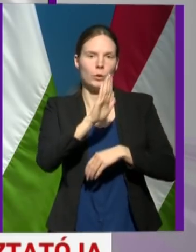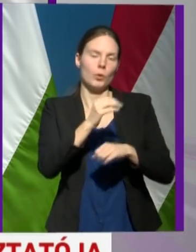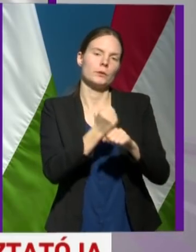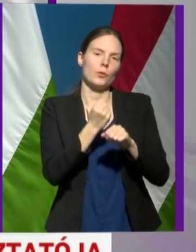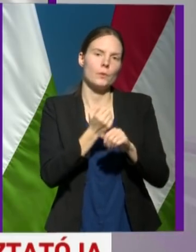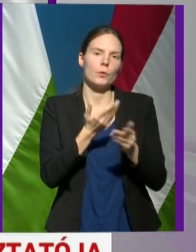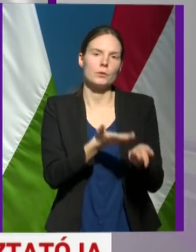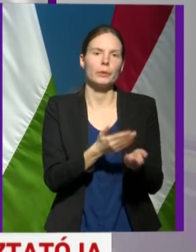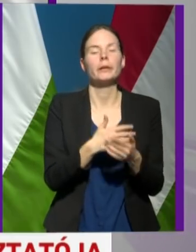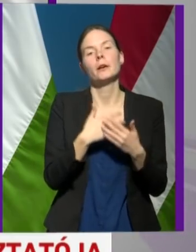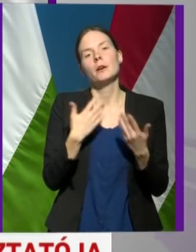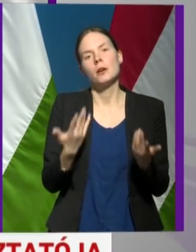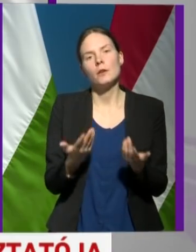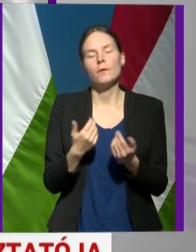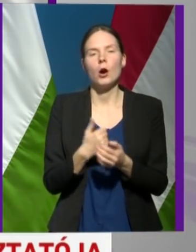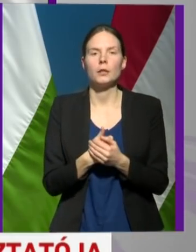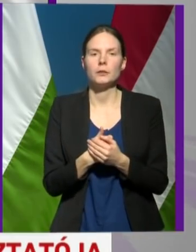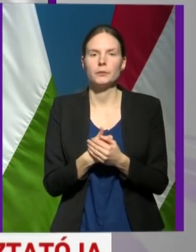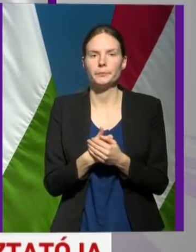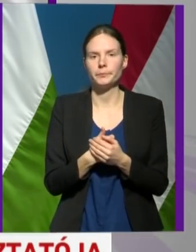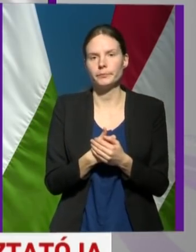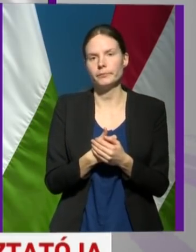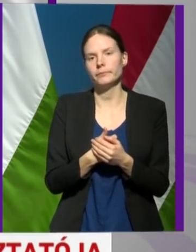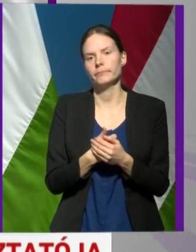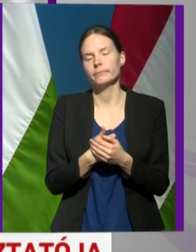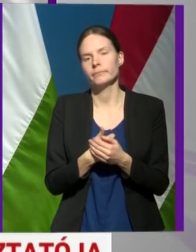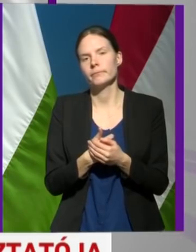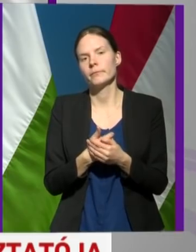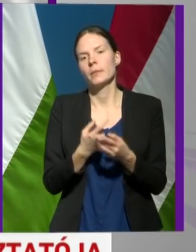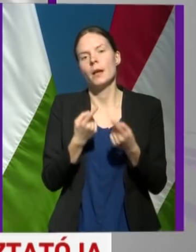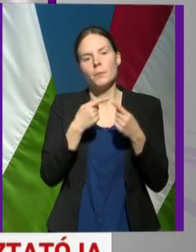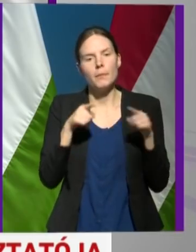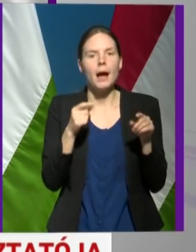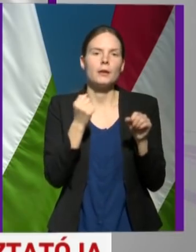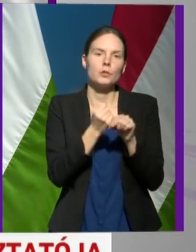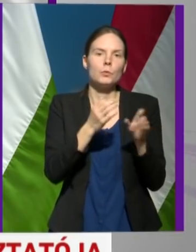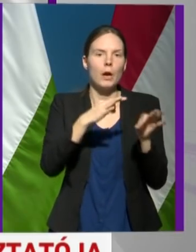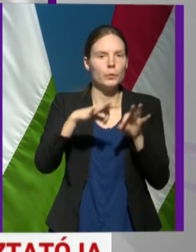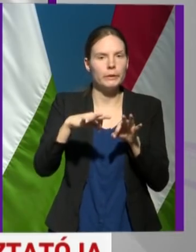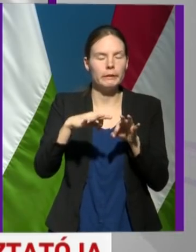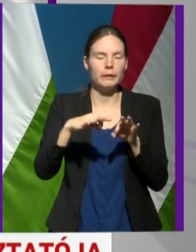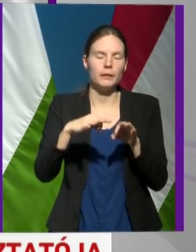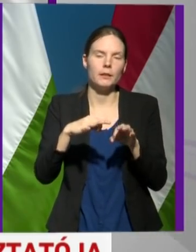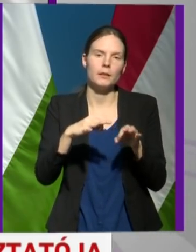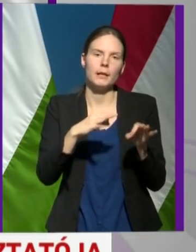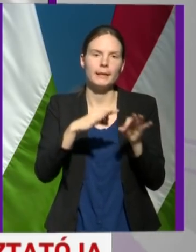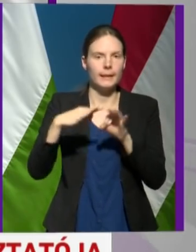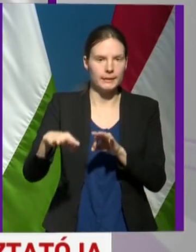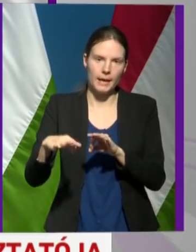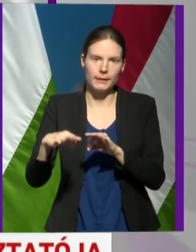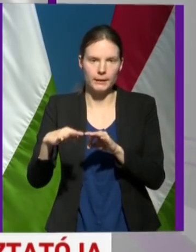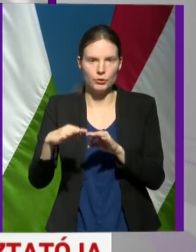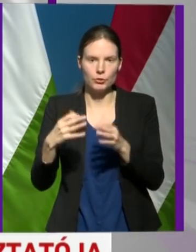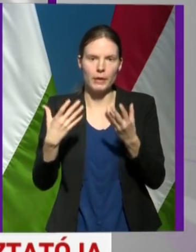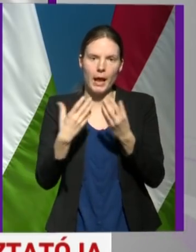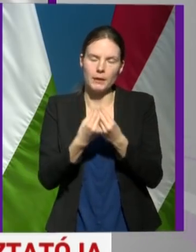munkát, vagy pedig a távollétét akkor más munkaügyi intézkedésekkel tegyék